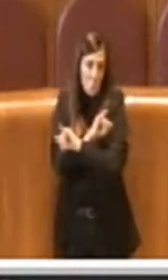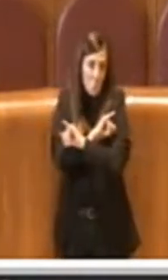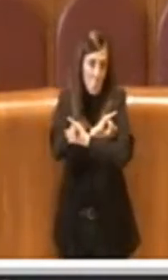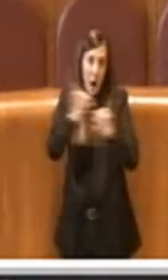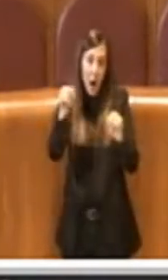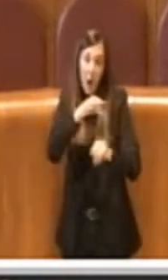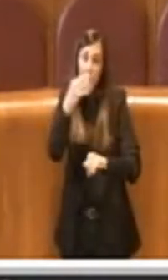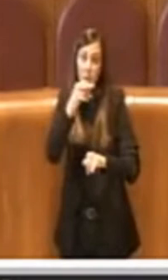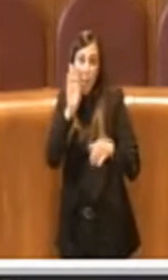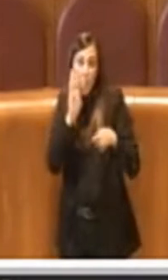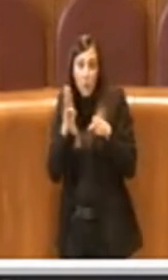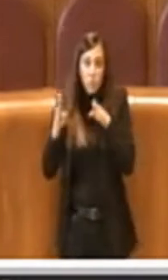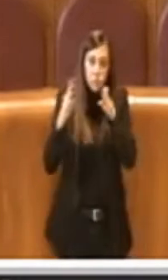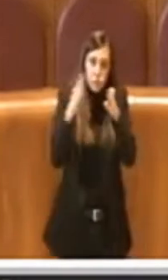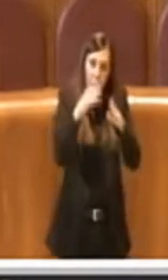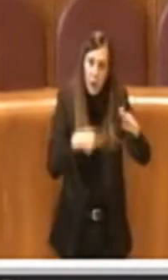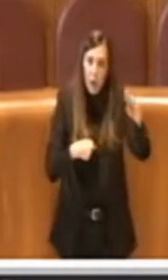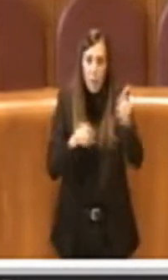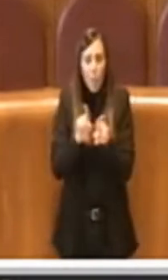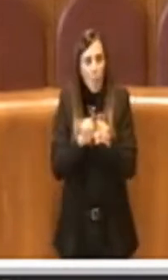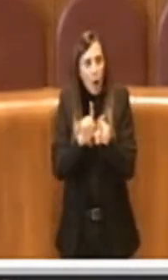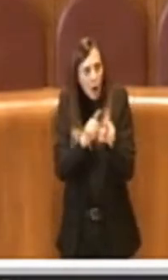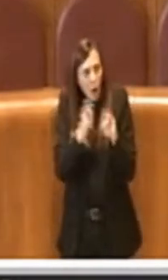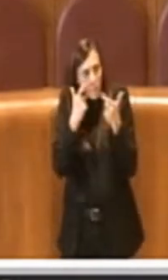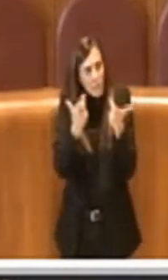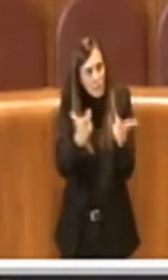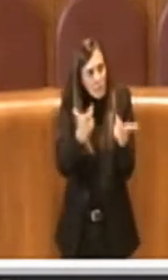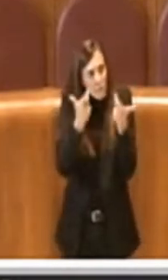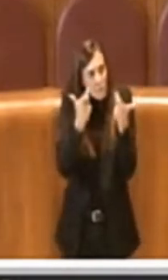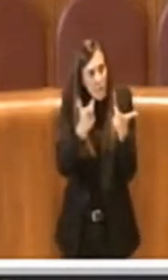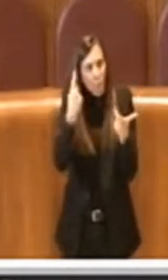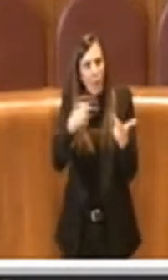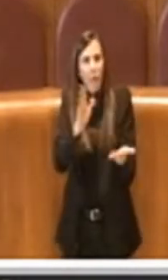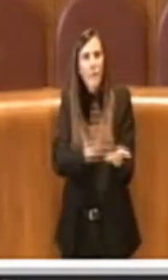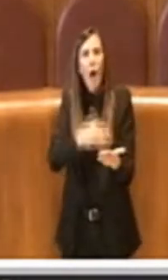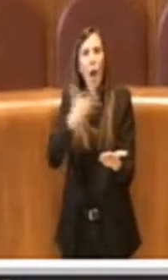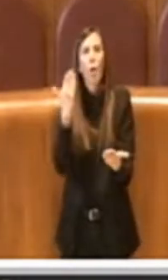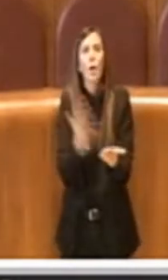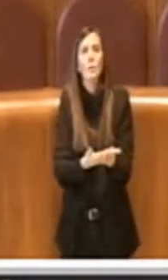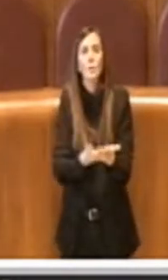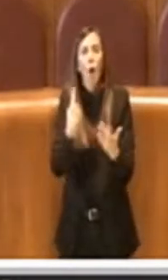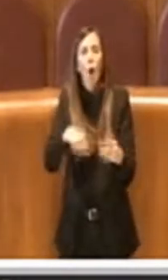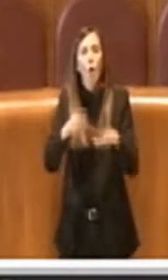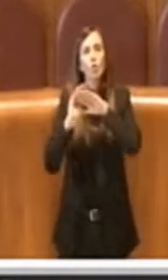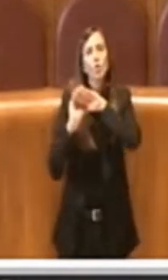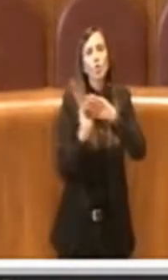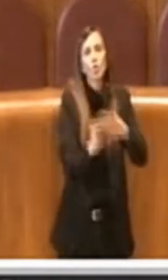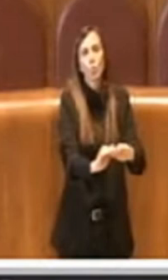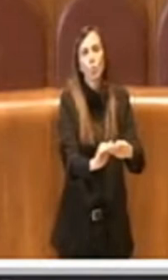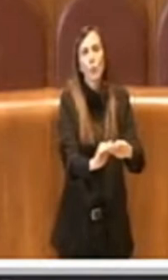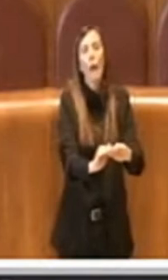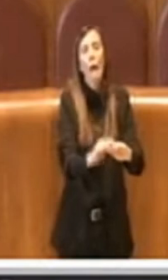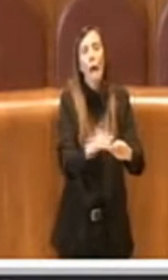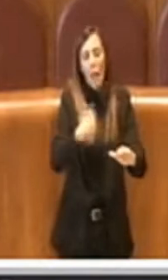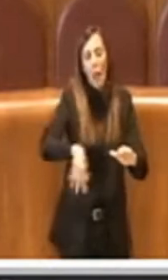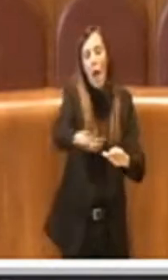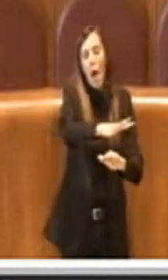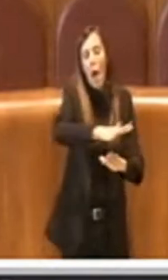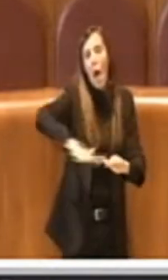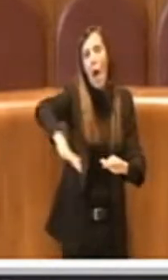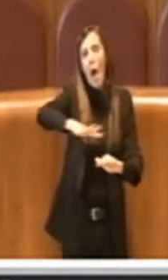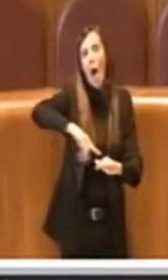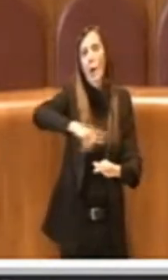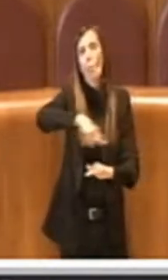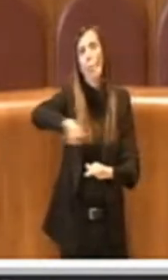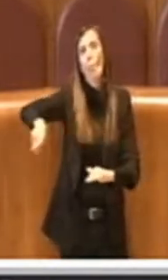attenzionato sia dal punto di vista della valorizzazione che della tutela insomma di queste aree di enorme pregio